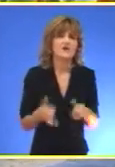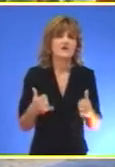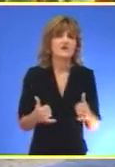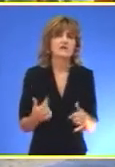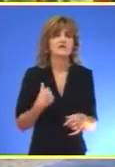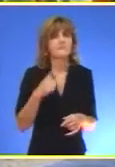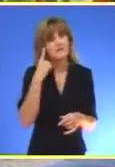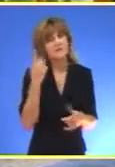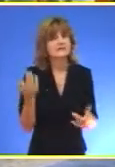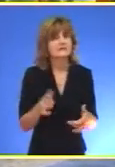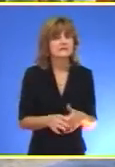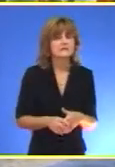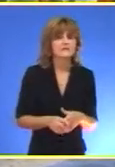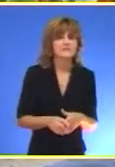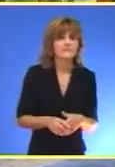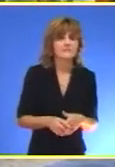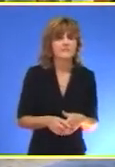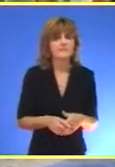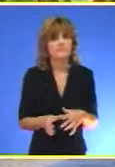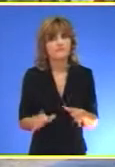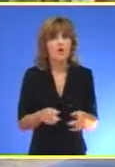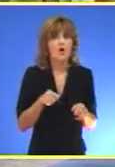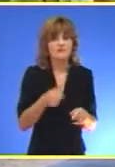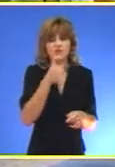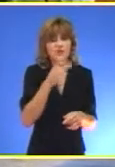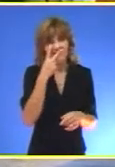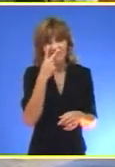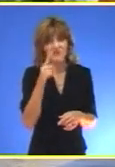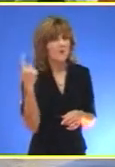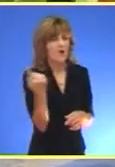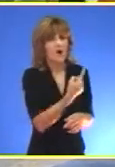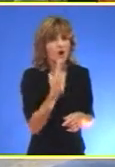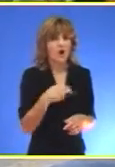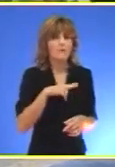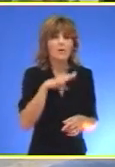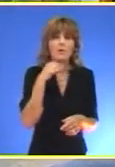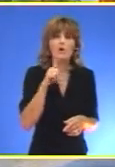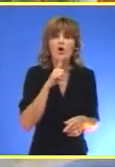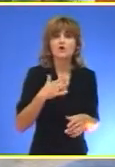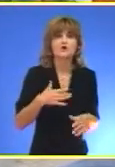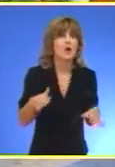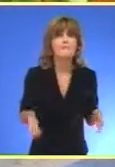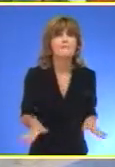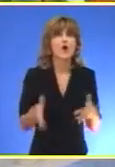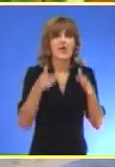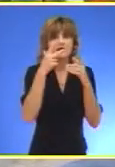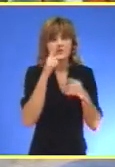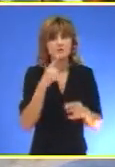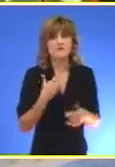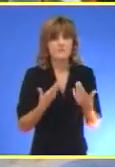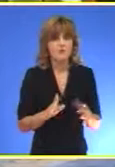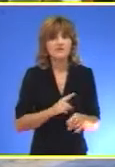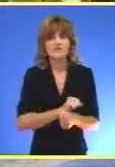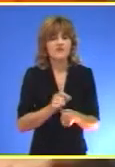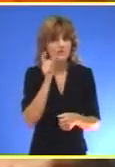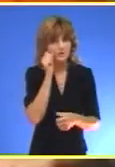mislim da iz ovoga što vidimo okolo ima puno kojih žele da polete Zašto da ne damo tu mogućnost